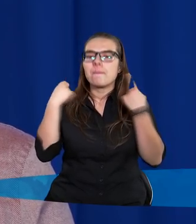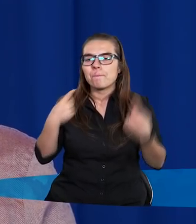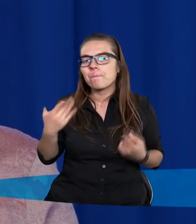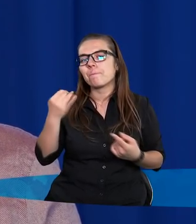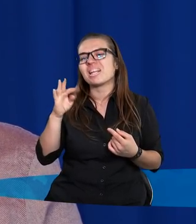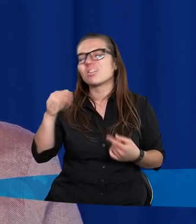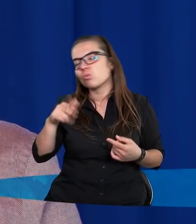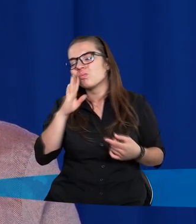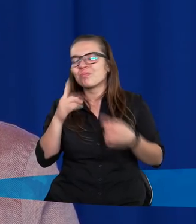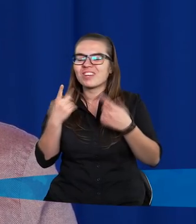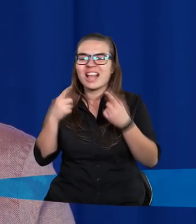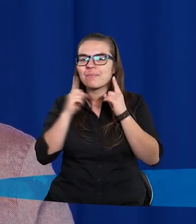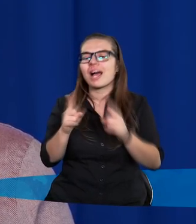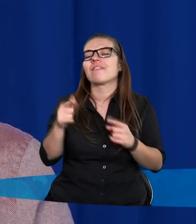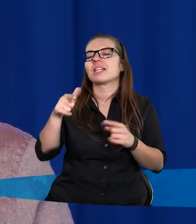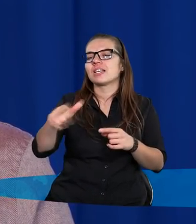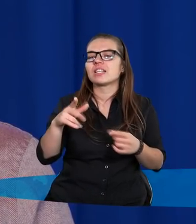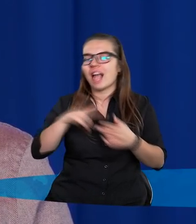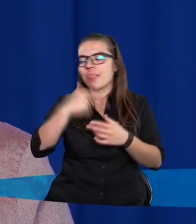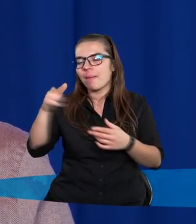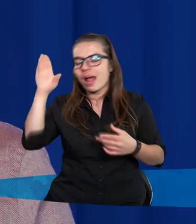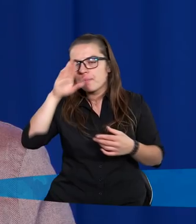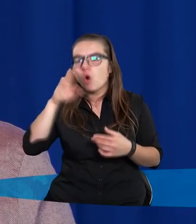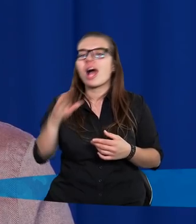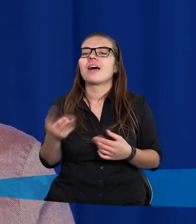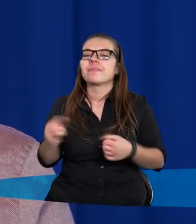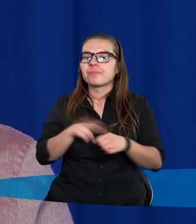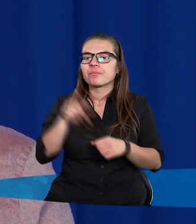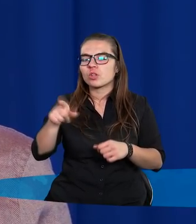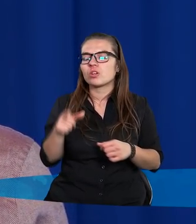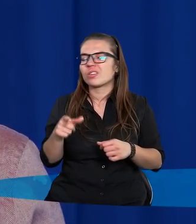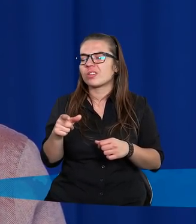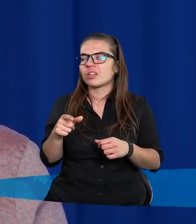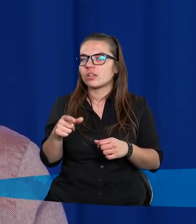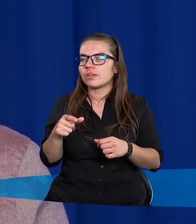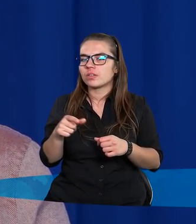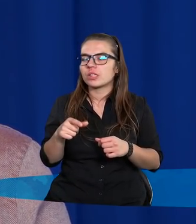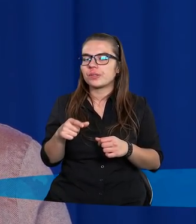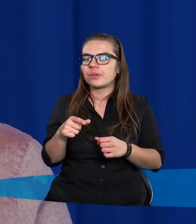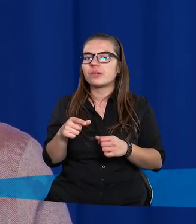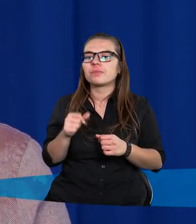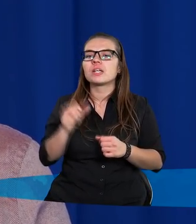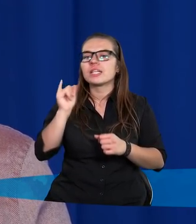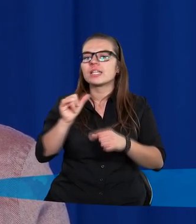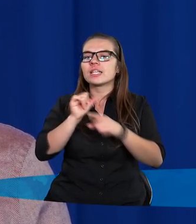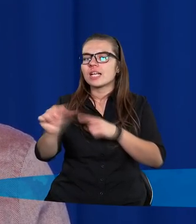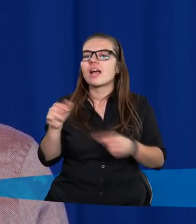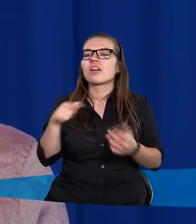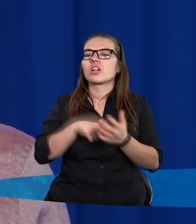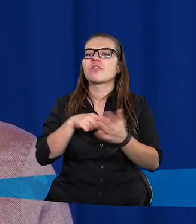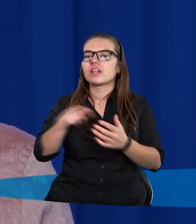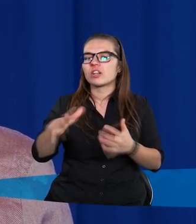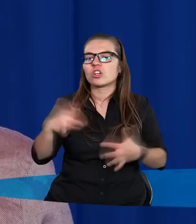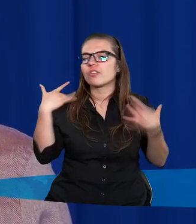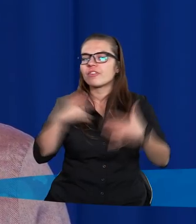i fake newsów na temat Boga, który rozsiewa jego przeciwnik. Jest i